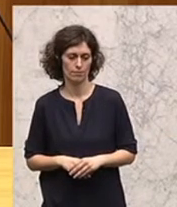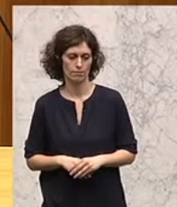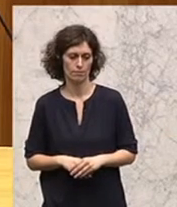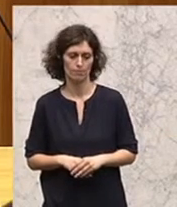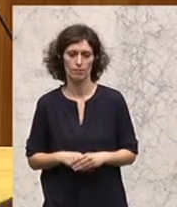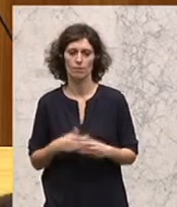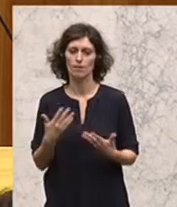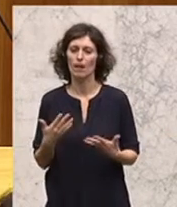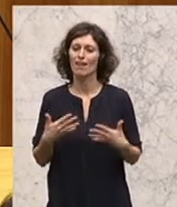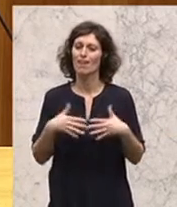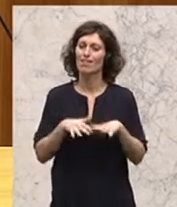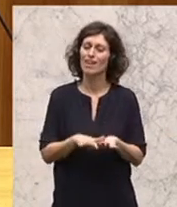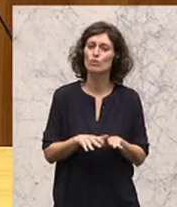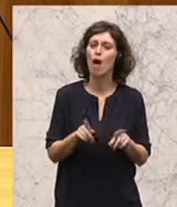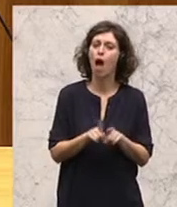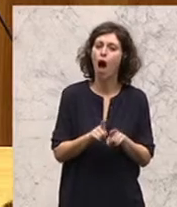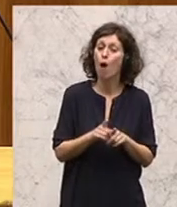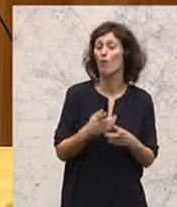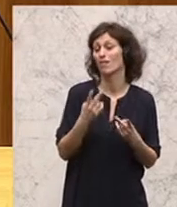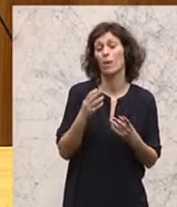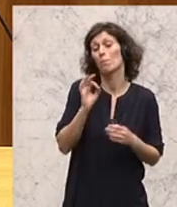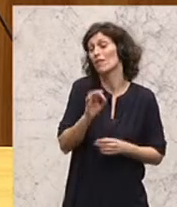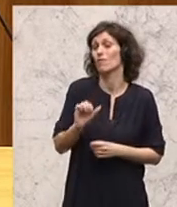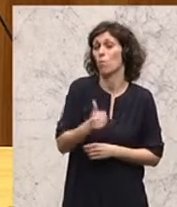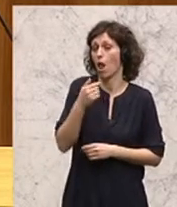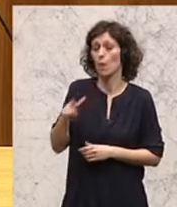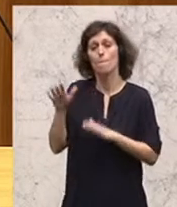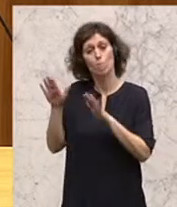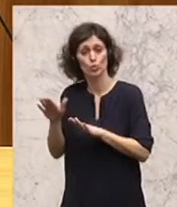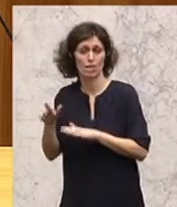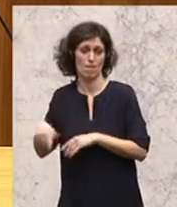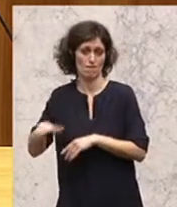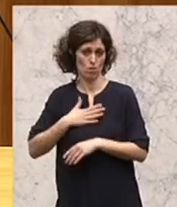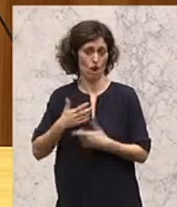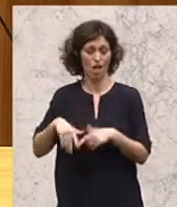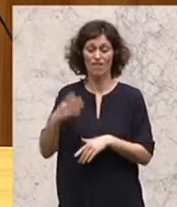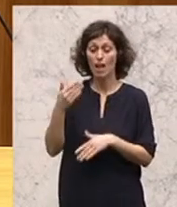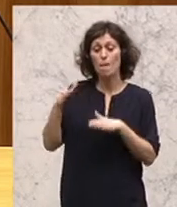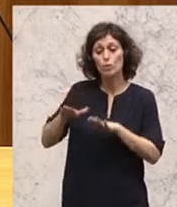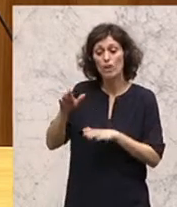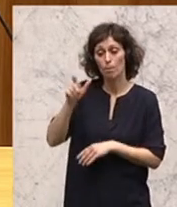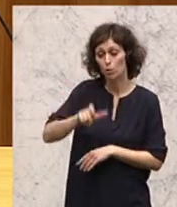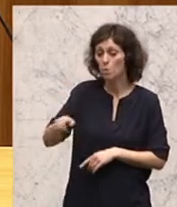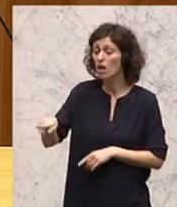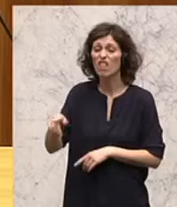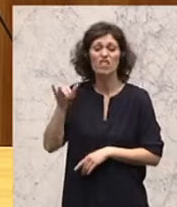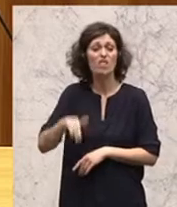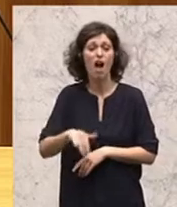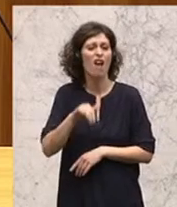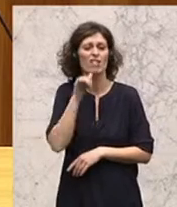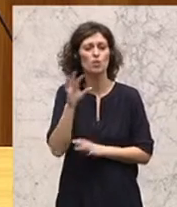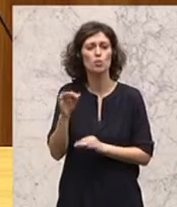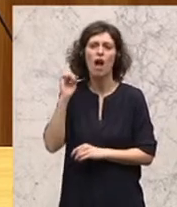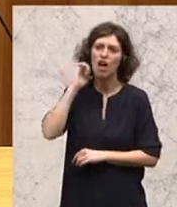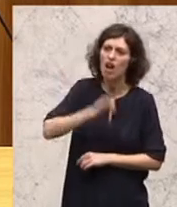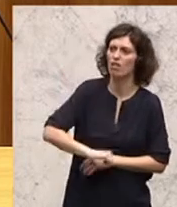Integration betrifft aber vor allem Muslime in unserem Land. Viele muslimische Mitbürger haben nichts mit radikalen Strömungen